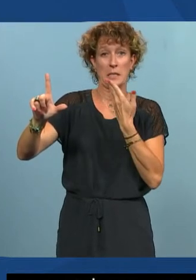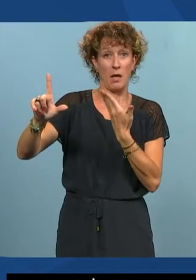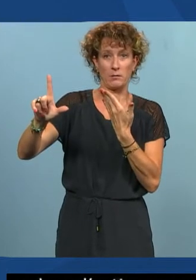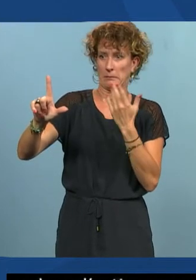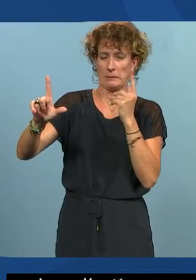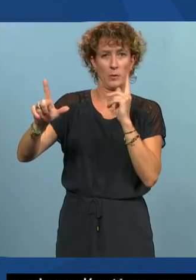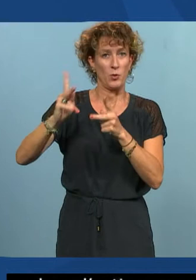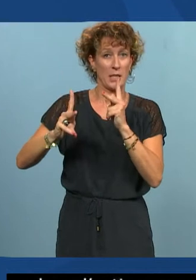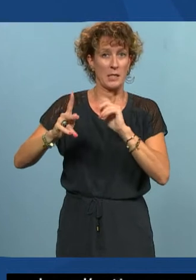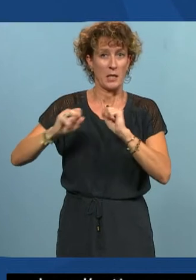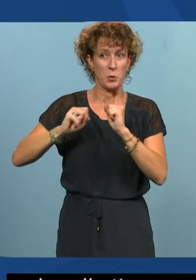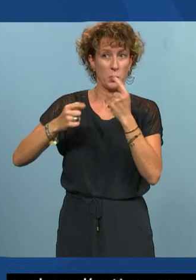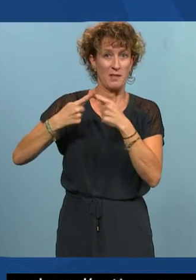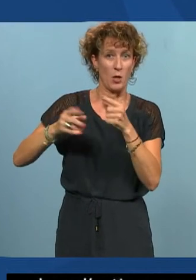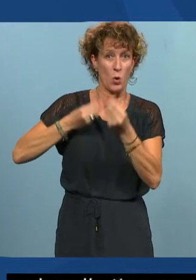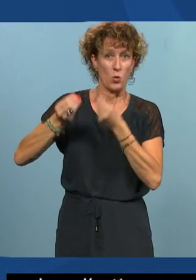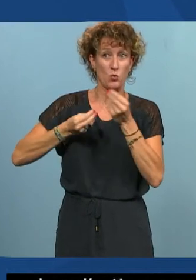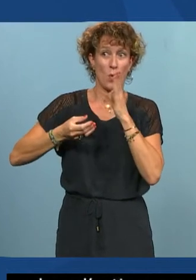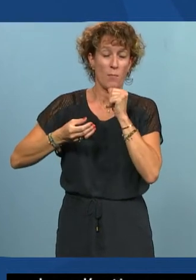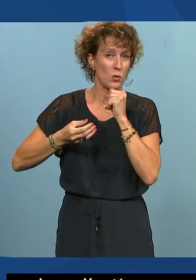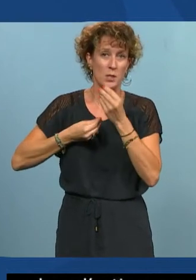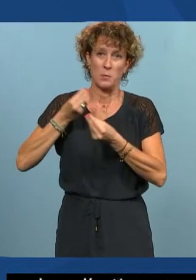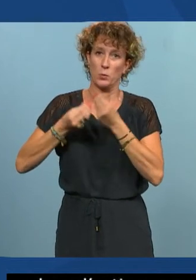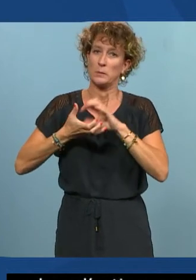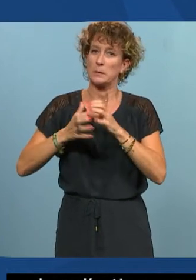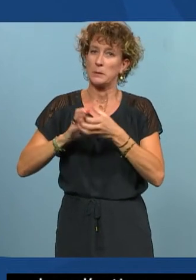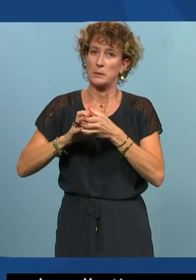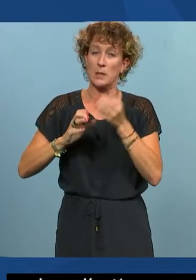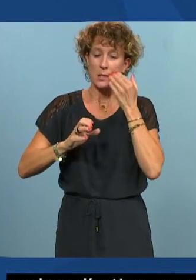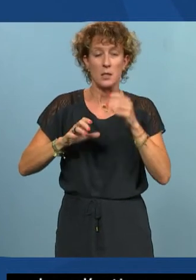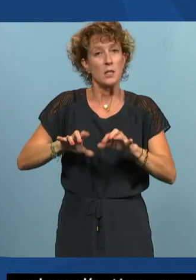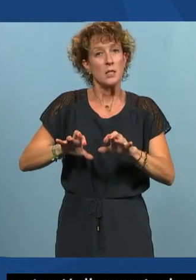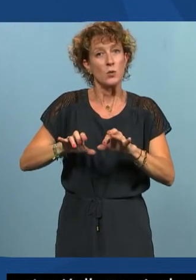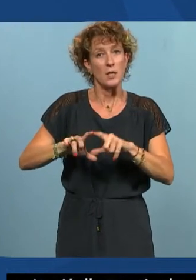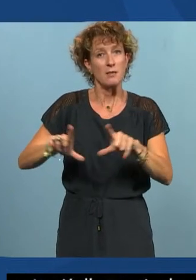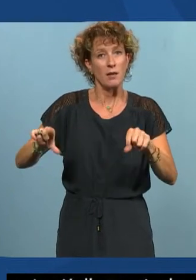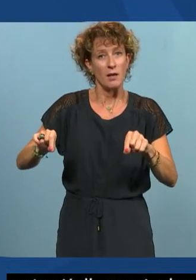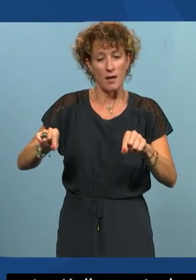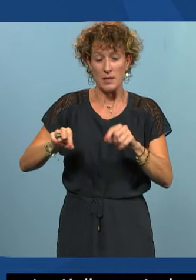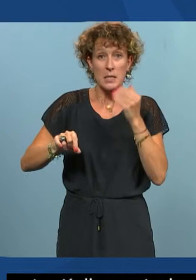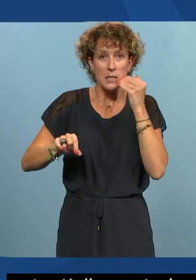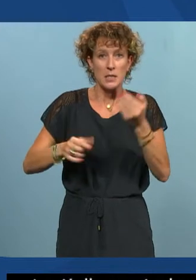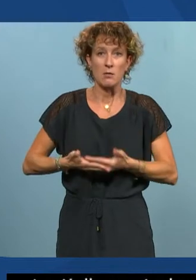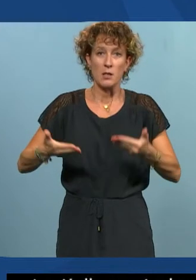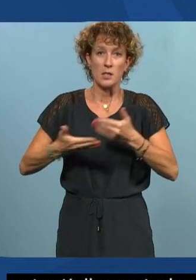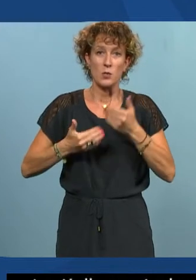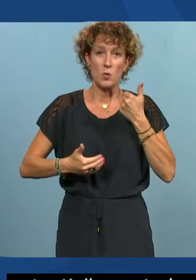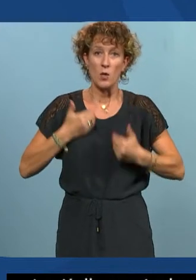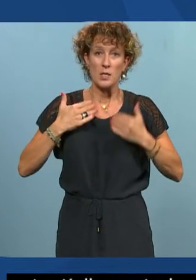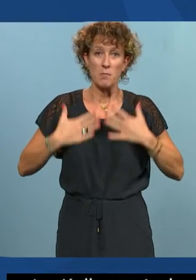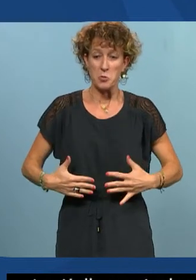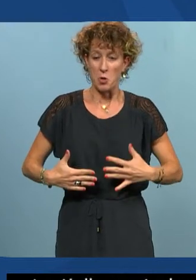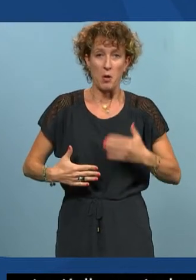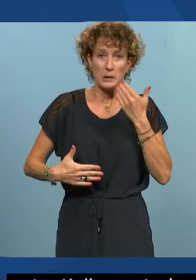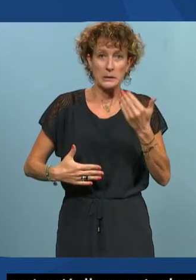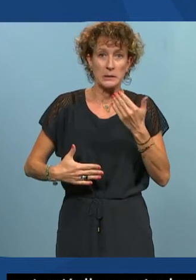différente, voire impossible, voire non nécessaire plutôt. Saisir du texte sur un clavier, si on est en situation de handicap moteur et qu'on n pas l